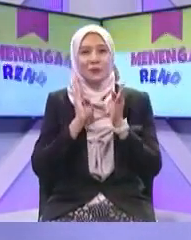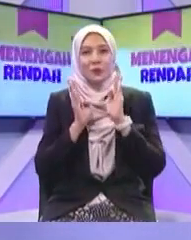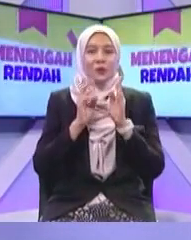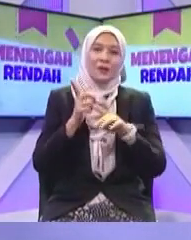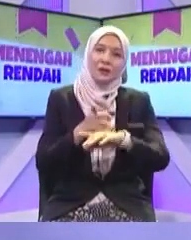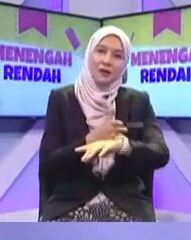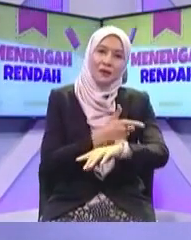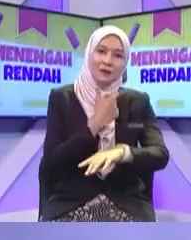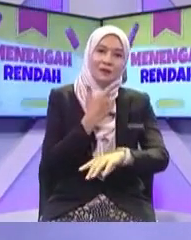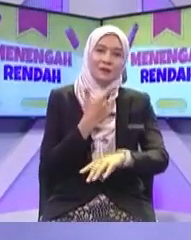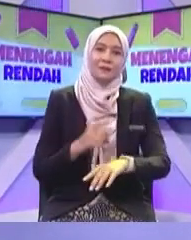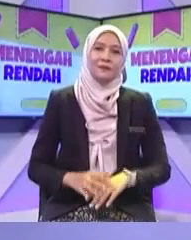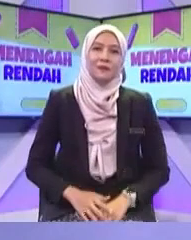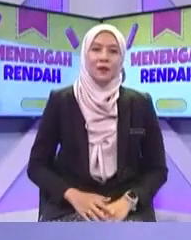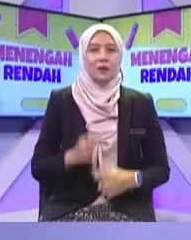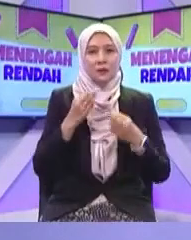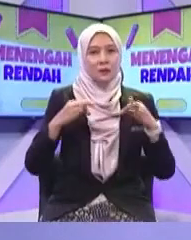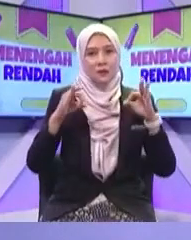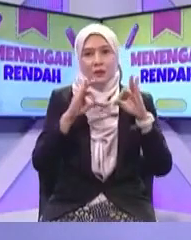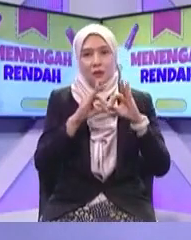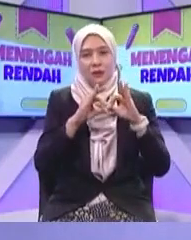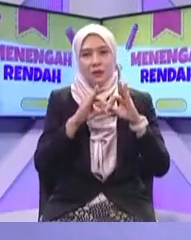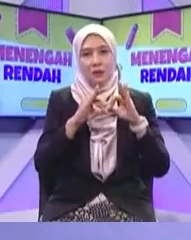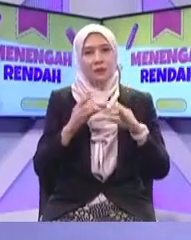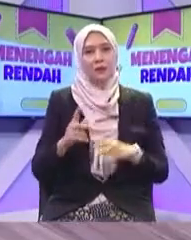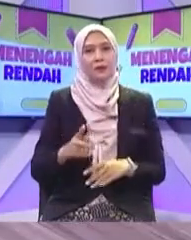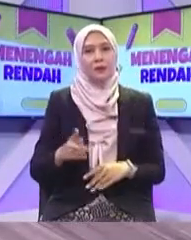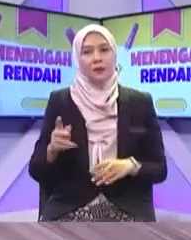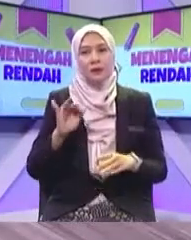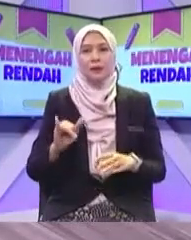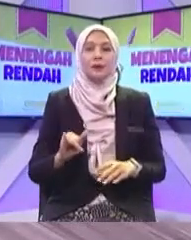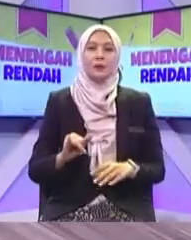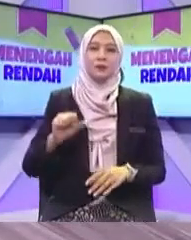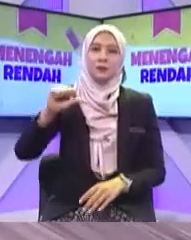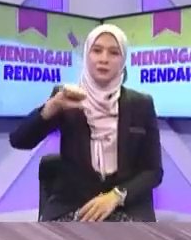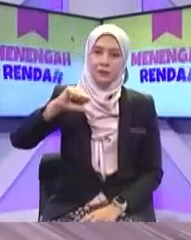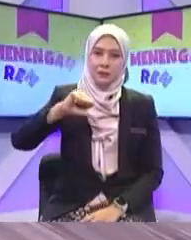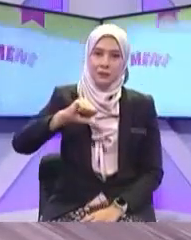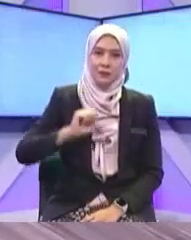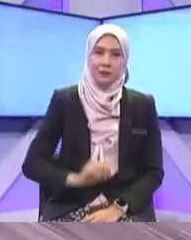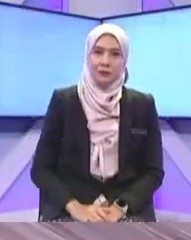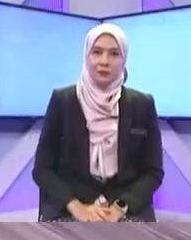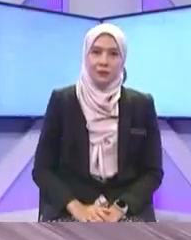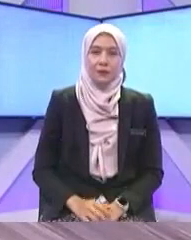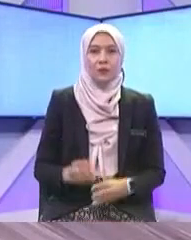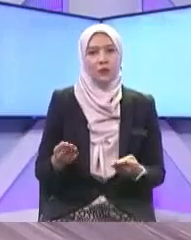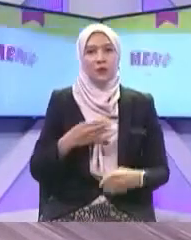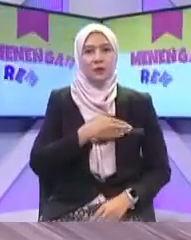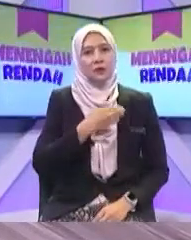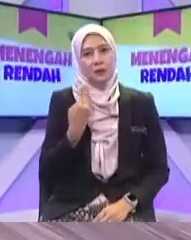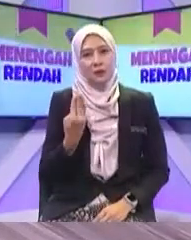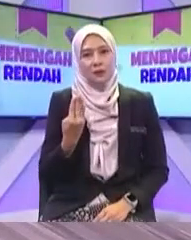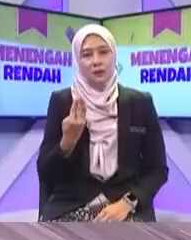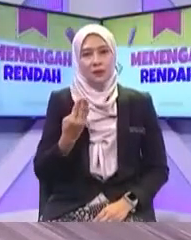itu dengan perkara lain cerita pasal benda yang tak berfaedah mungkin kita dah membazir